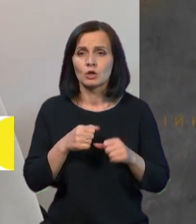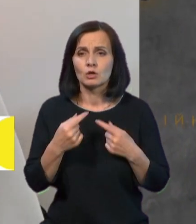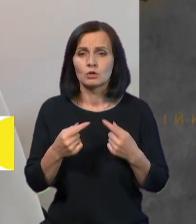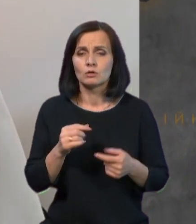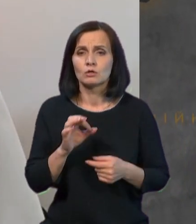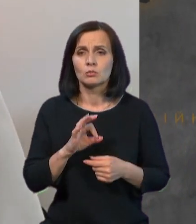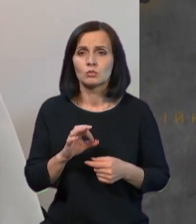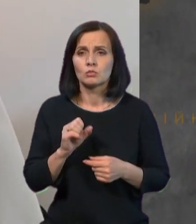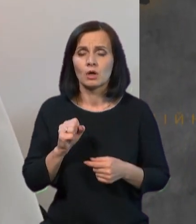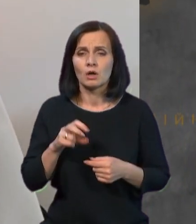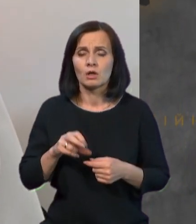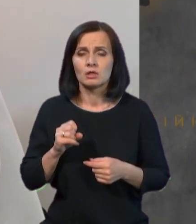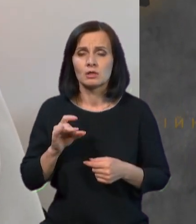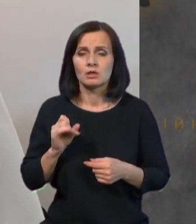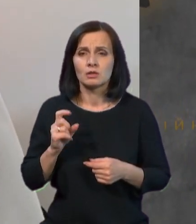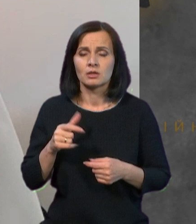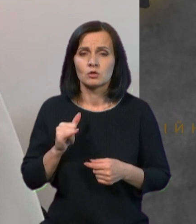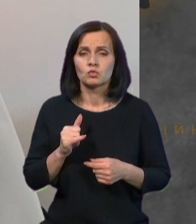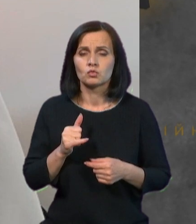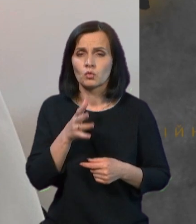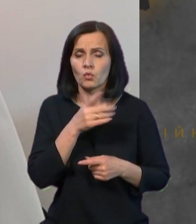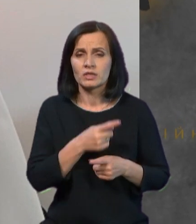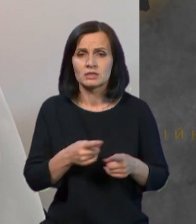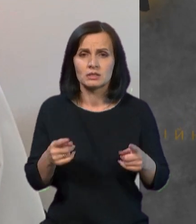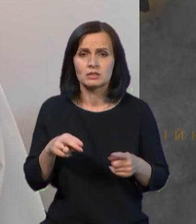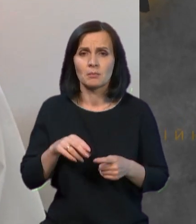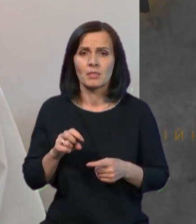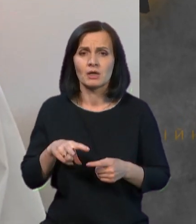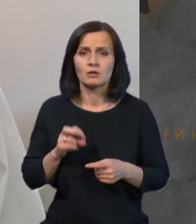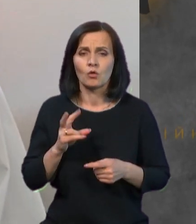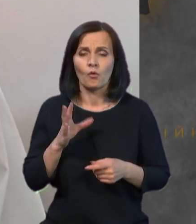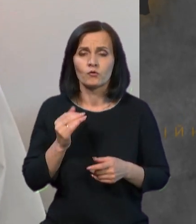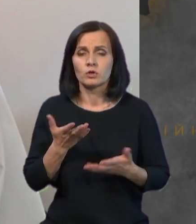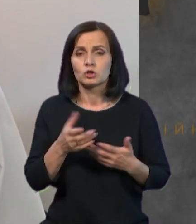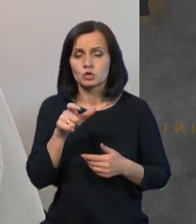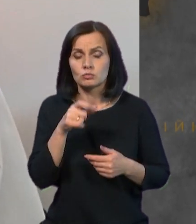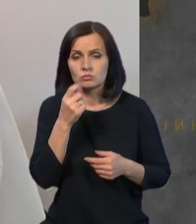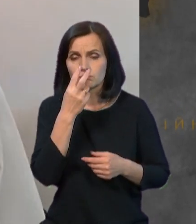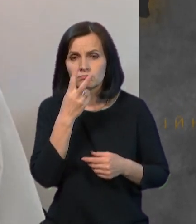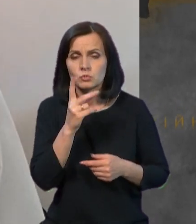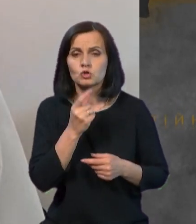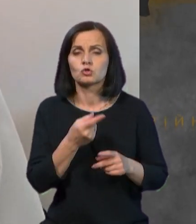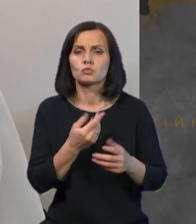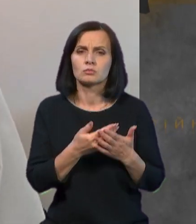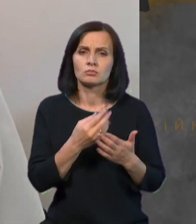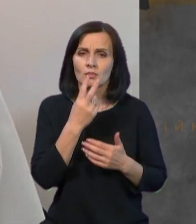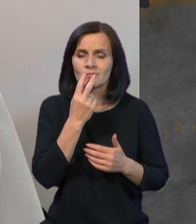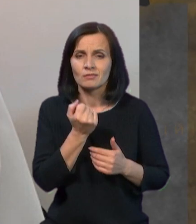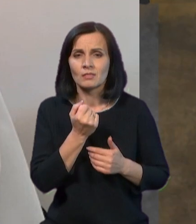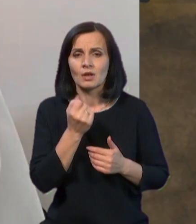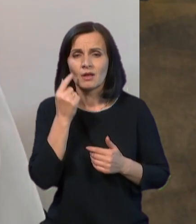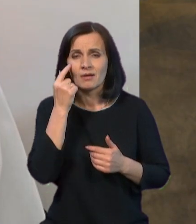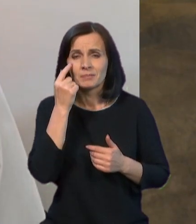сезонну, за алергію полкову. Якщо людина відмічає, що явище реніту, кон'юнктивіту,